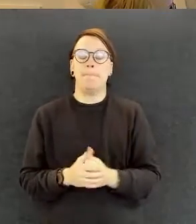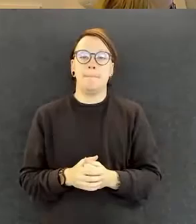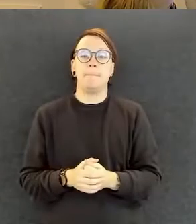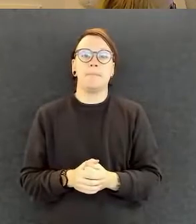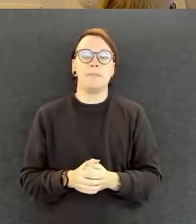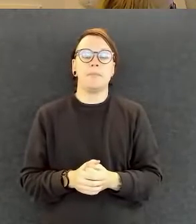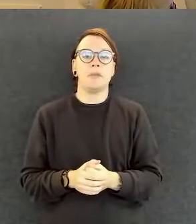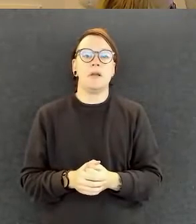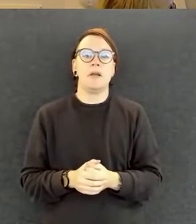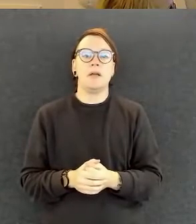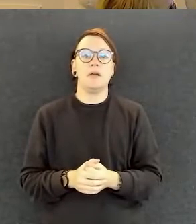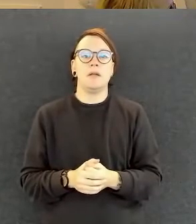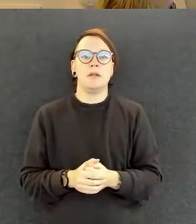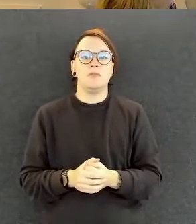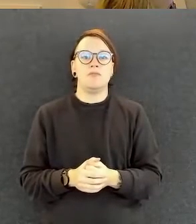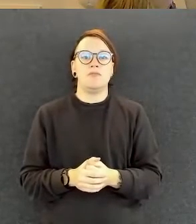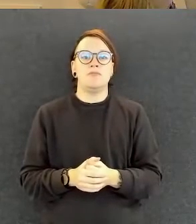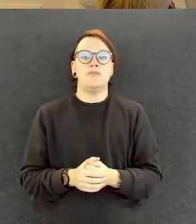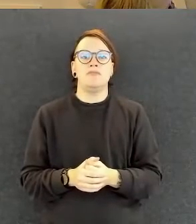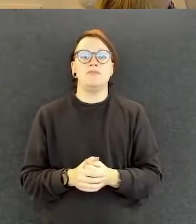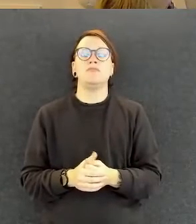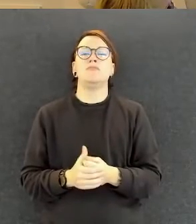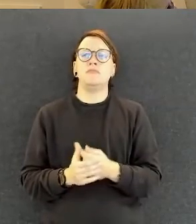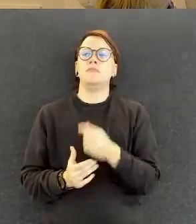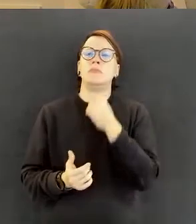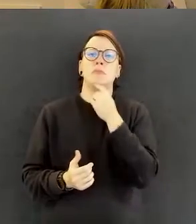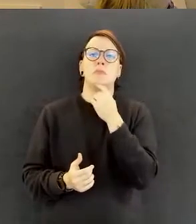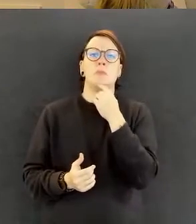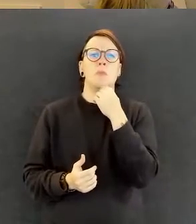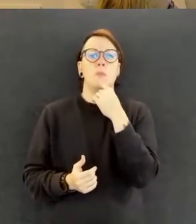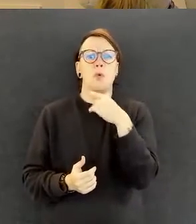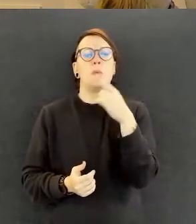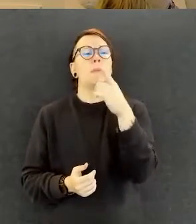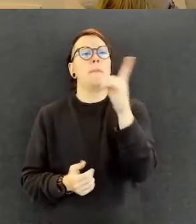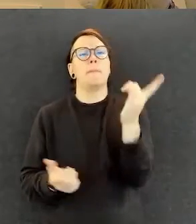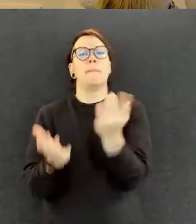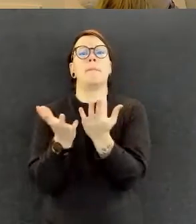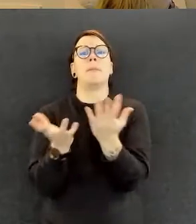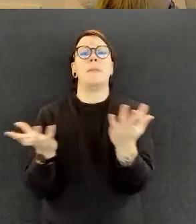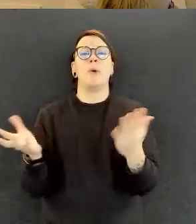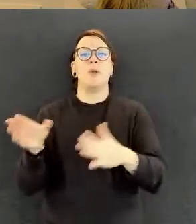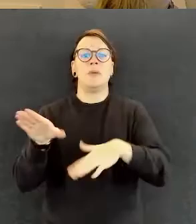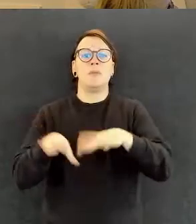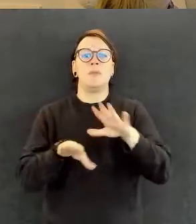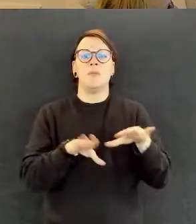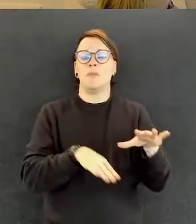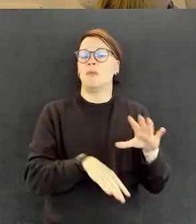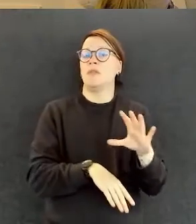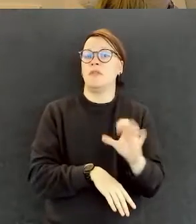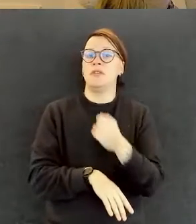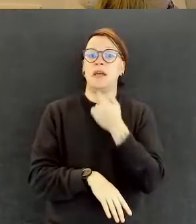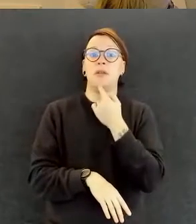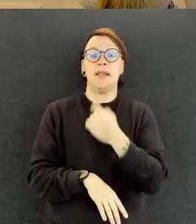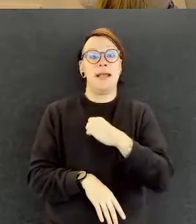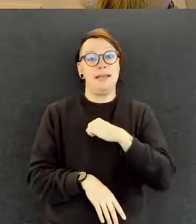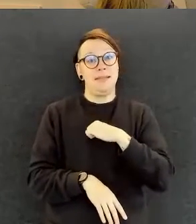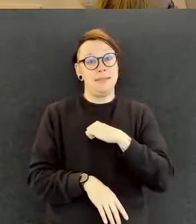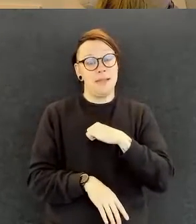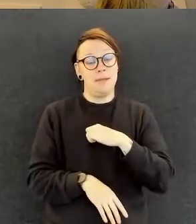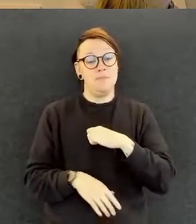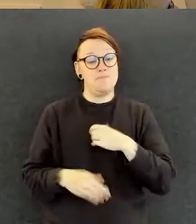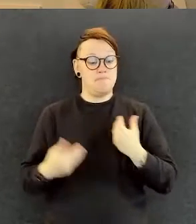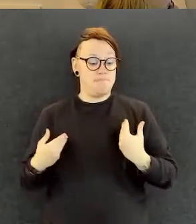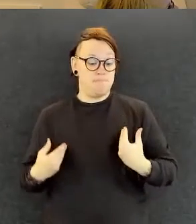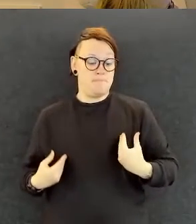monimuotoisuuden monimuotoisuudesta, niin ehkä paikallaan todetaan, että minulla itselläni on siis